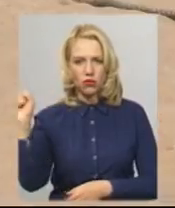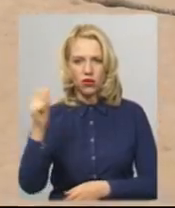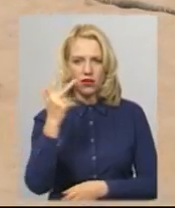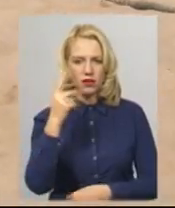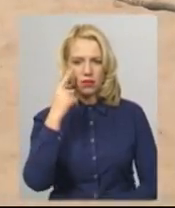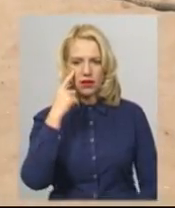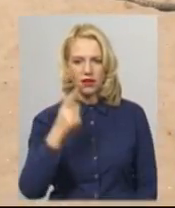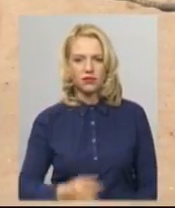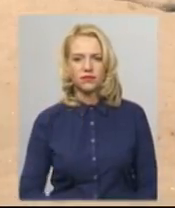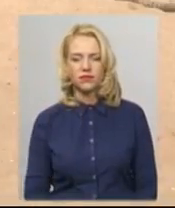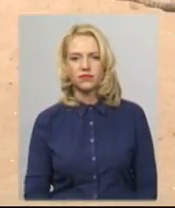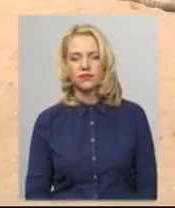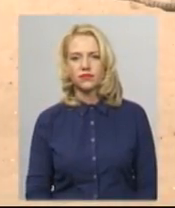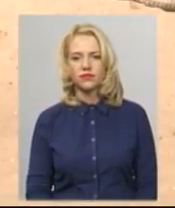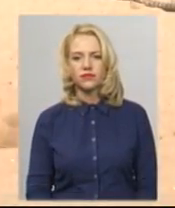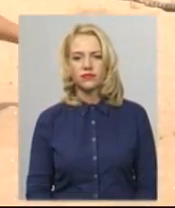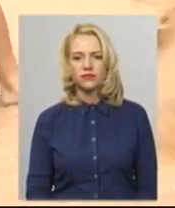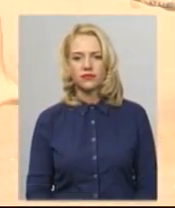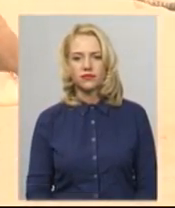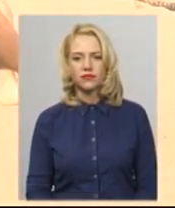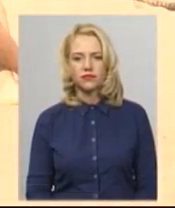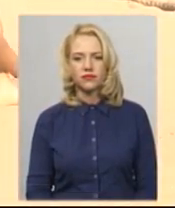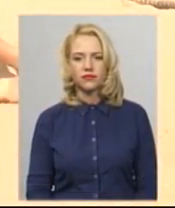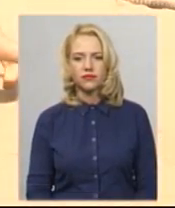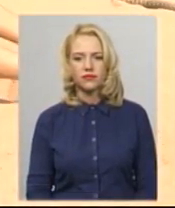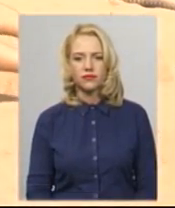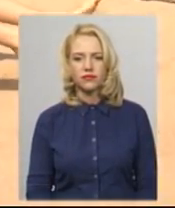бали».